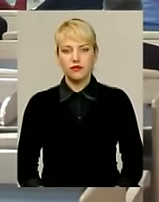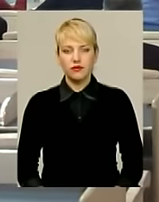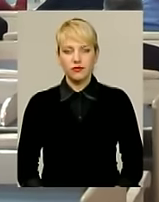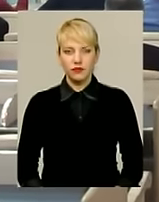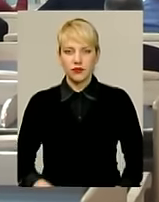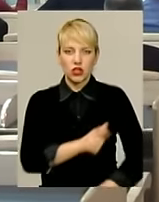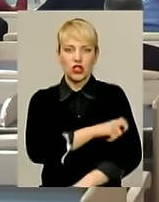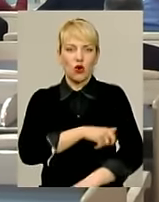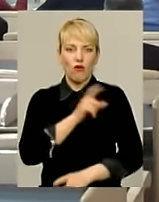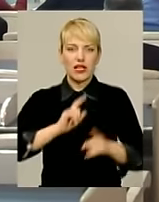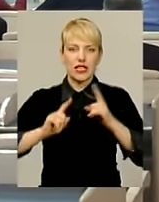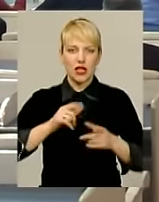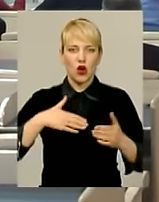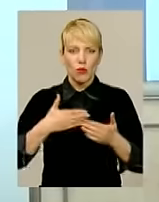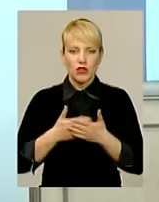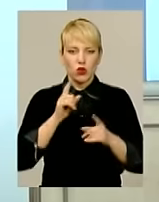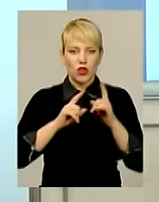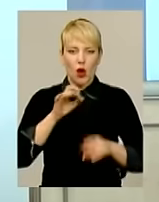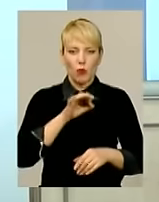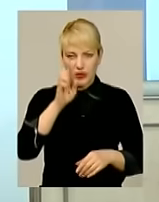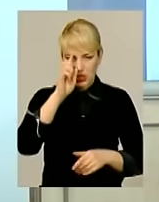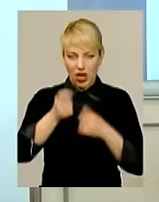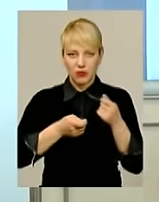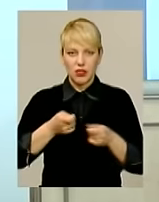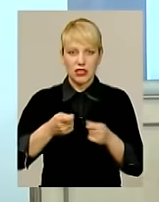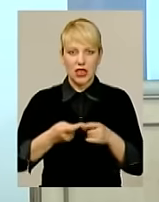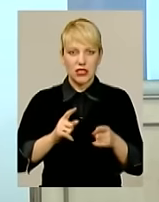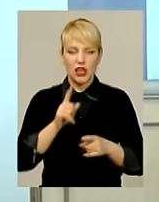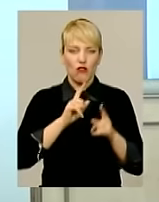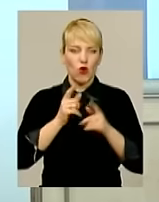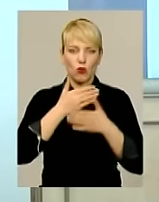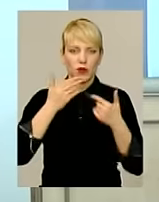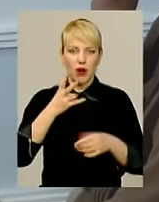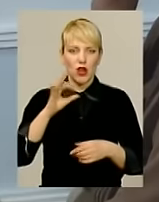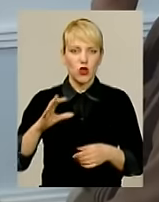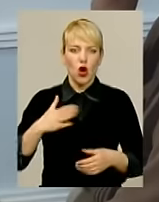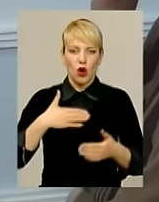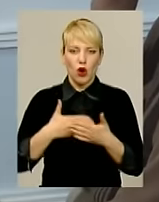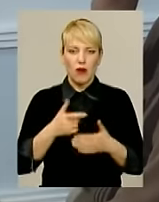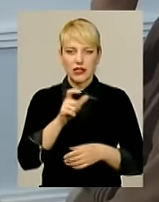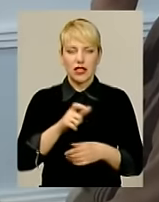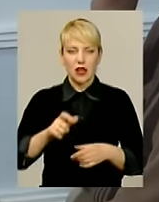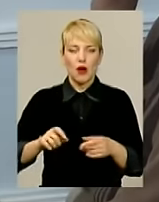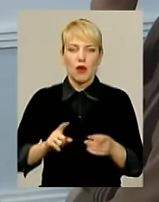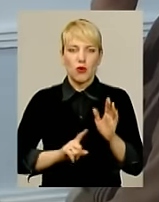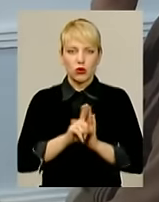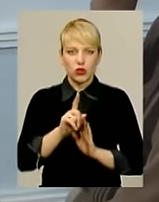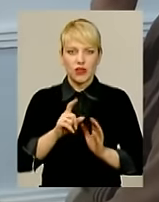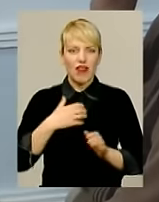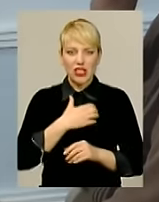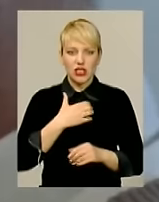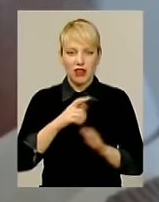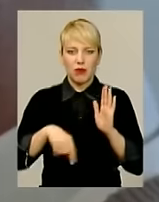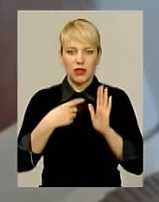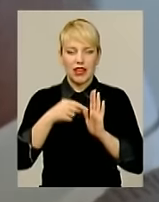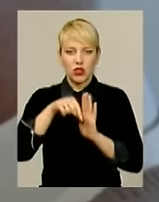Чергове засідання громадської ради при облдержадміністрації. Кворуму немає, проте громадські активісти порушують важливе питання. Воно